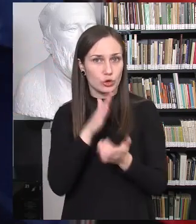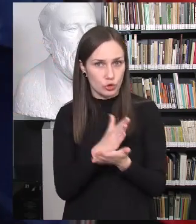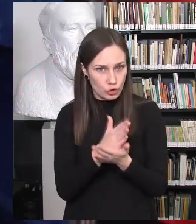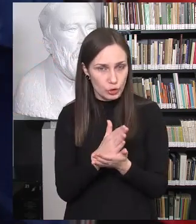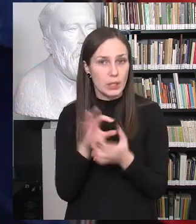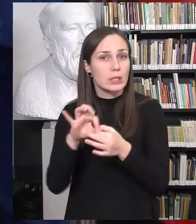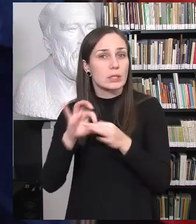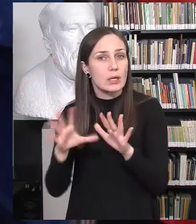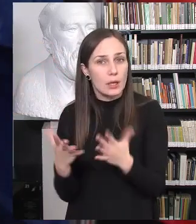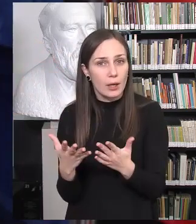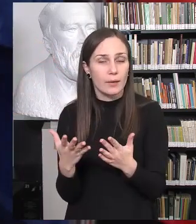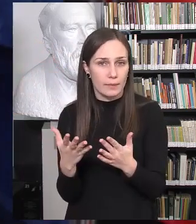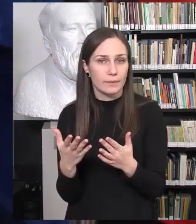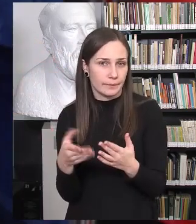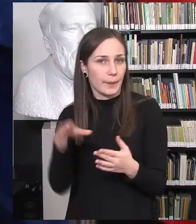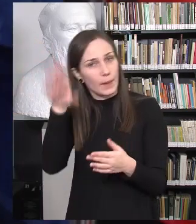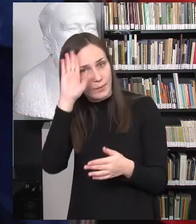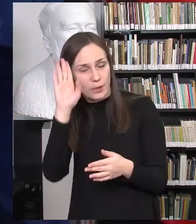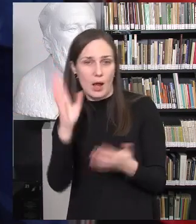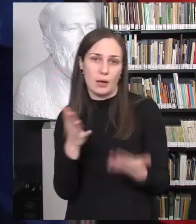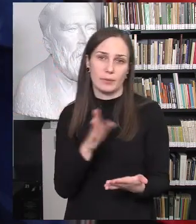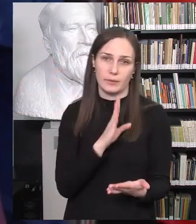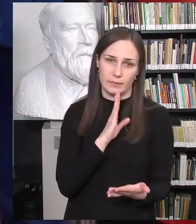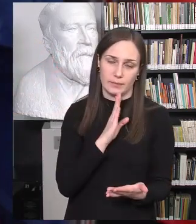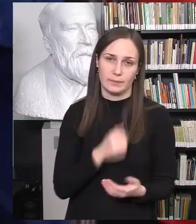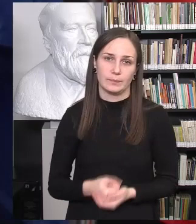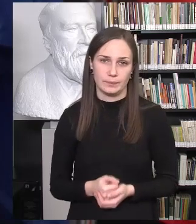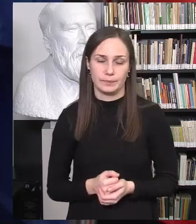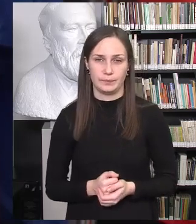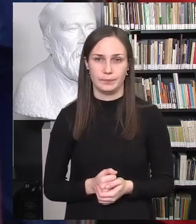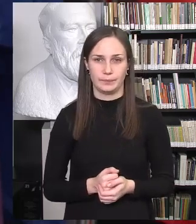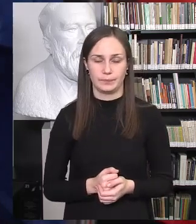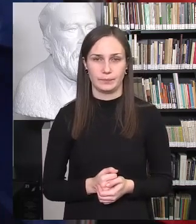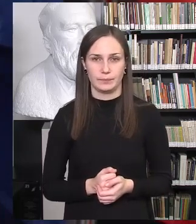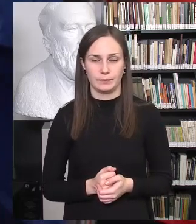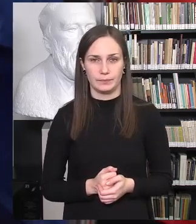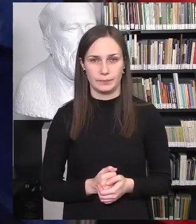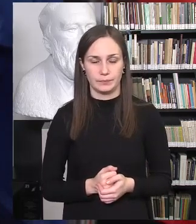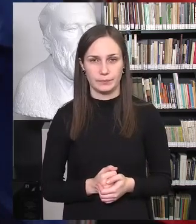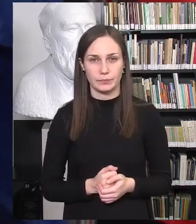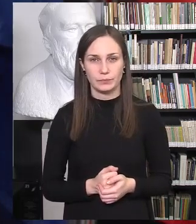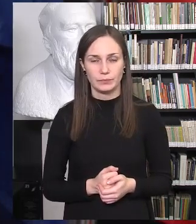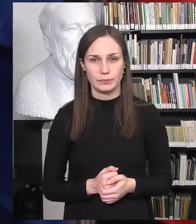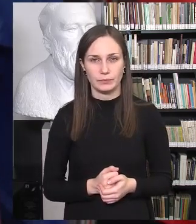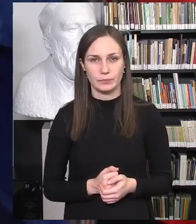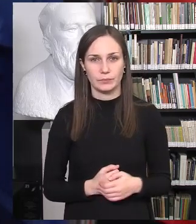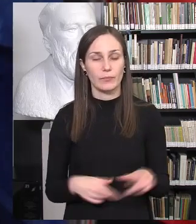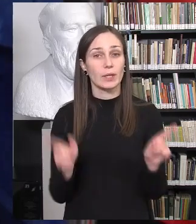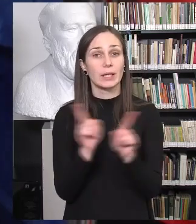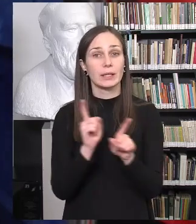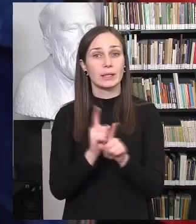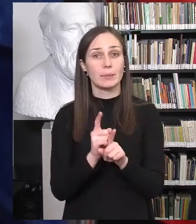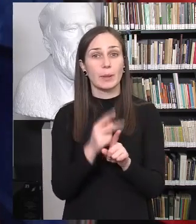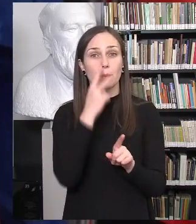būtent susijusi su jų lyties vaidmenių priskiriamo jų lyčiai. Taip pat dar